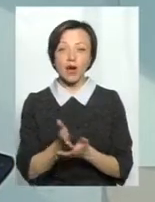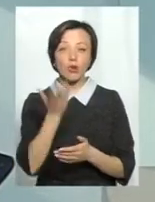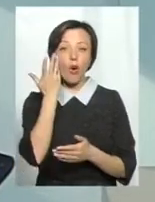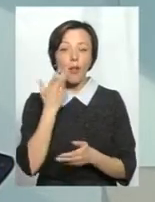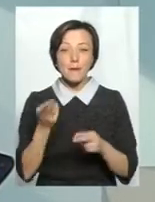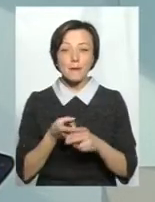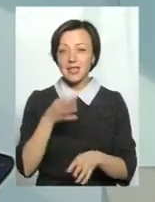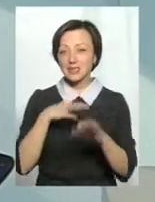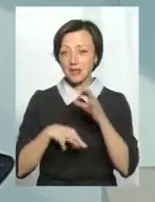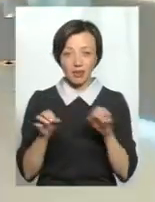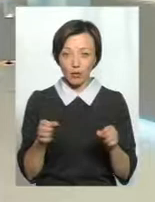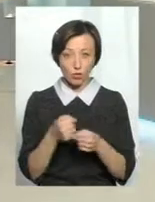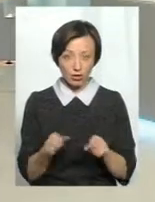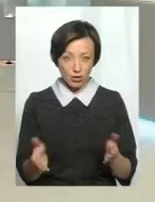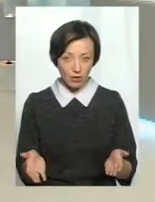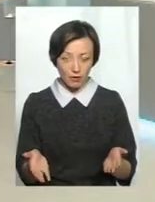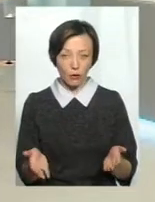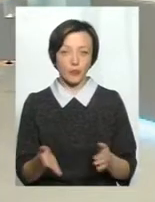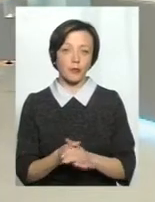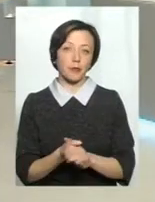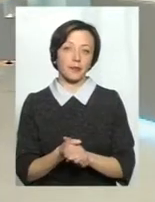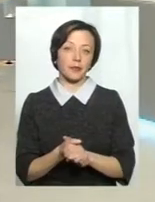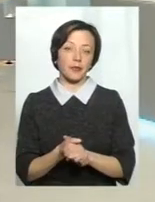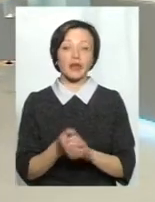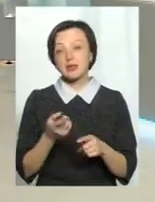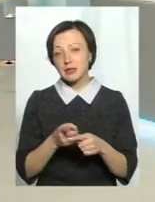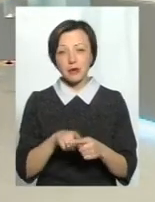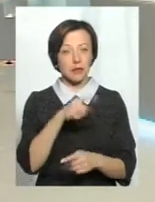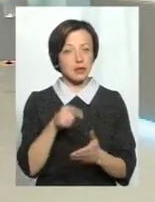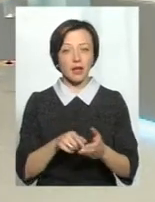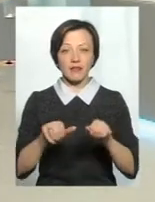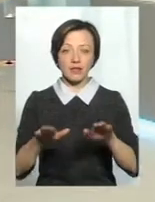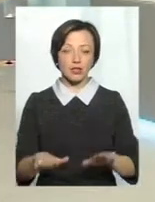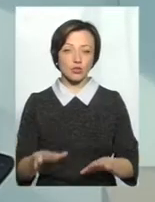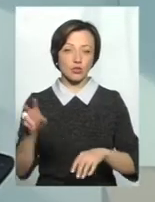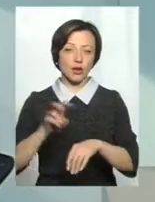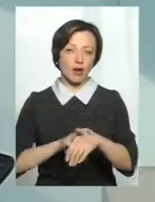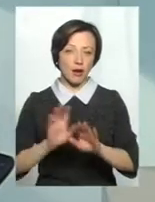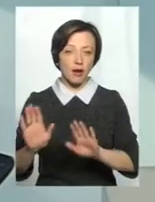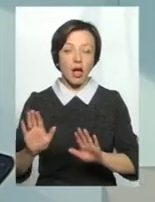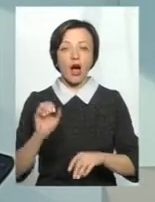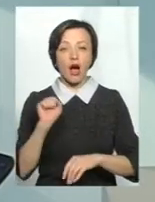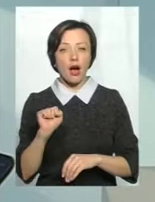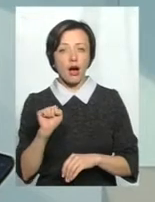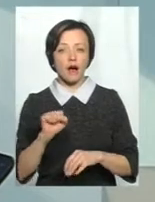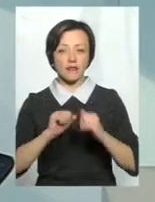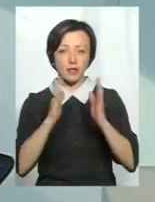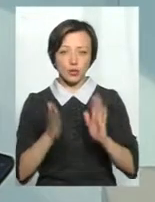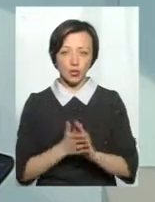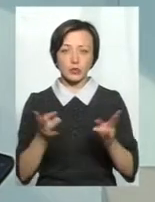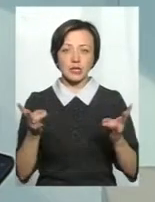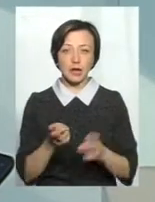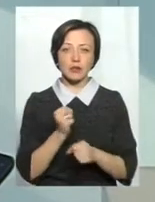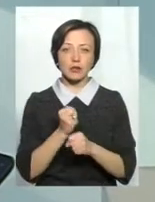медикаментів пожитиво неможливо. Це питання вирішують фахівці, а в цілому треба